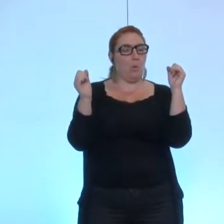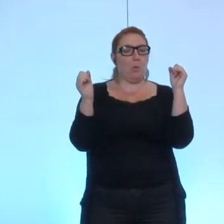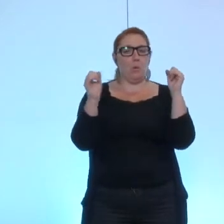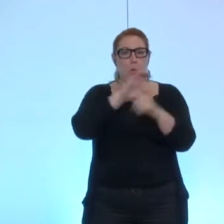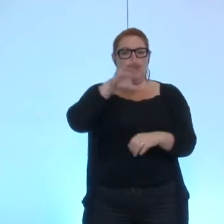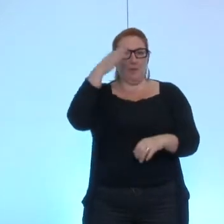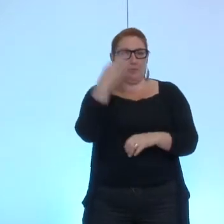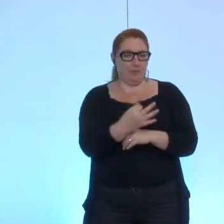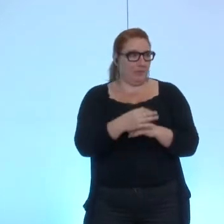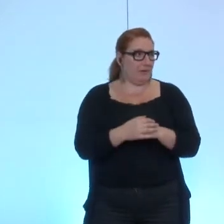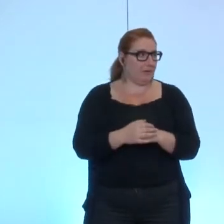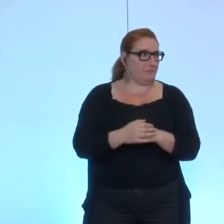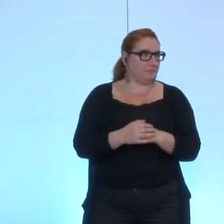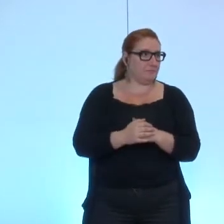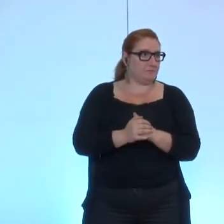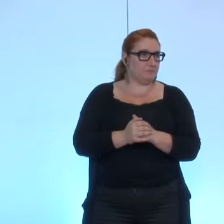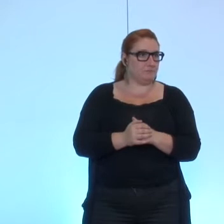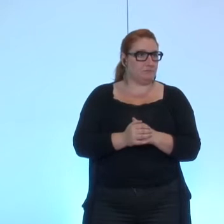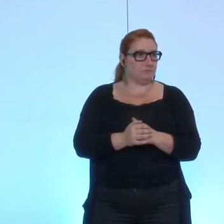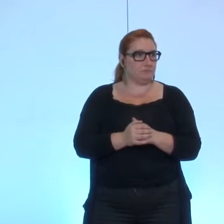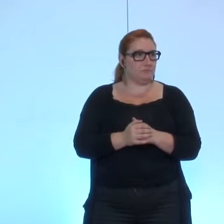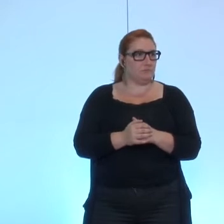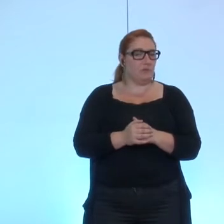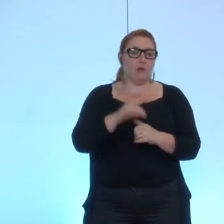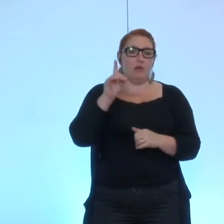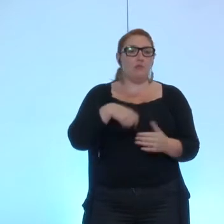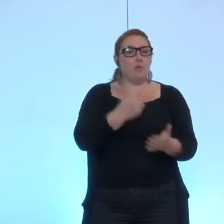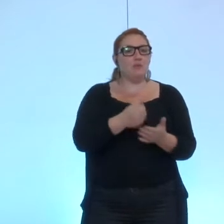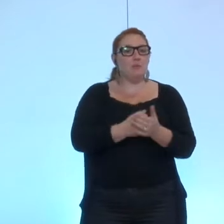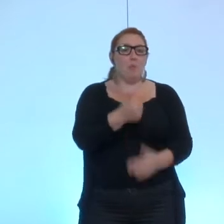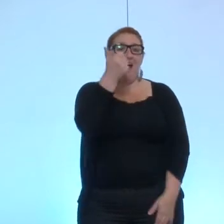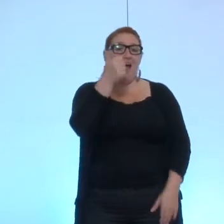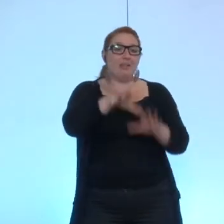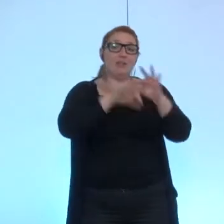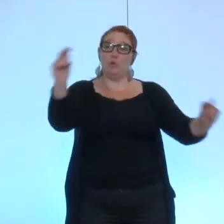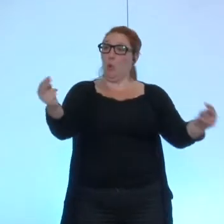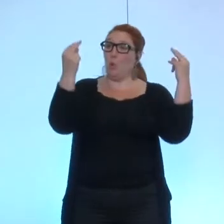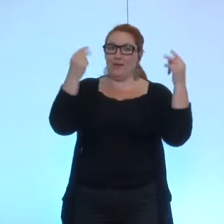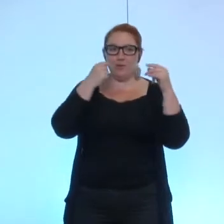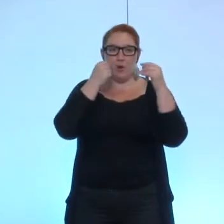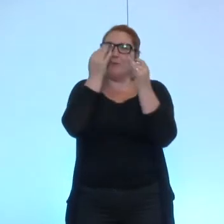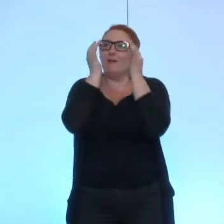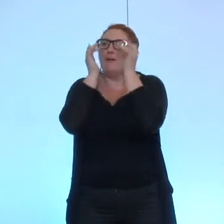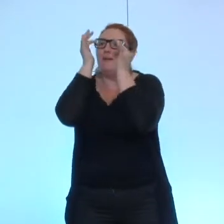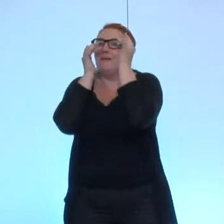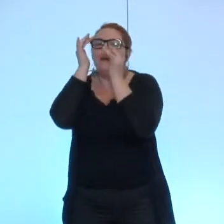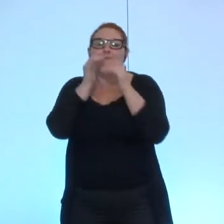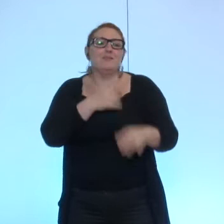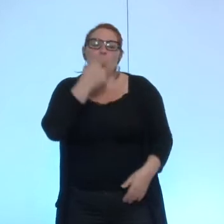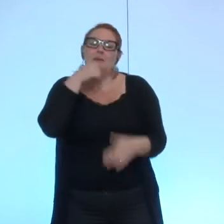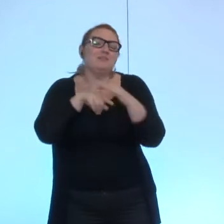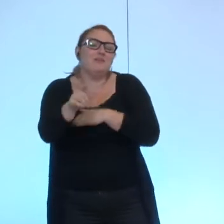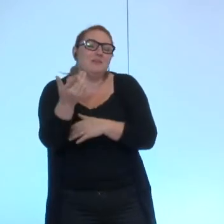unanimité oui ce soit bien qu'il y ait au moins un élu de chaque groupe qui me regarde comme ça je vois une lueur dans les yeux non mais là-bas je m'en doutais en fait